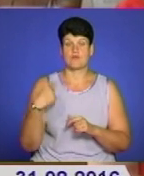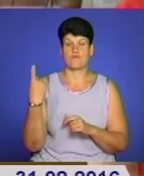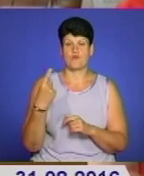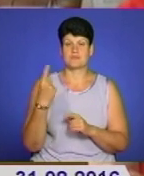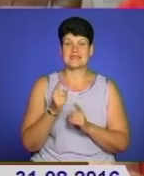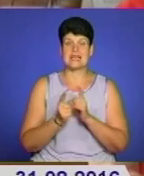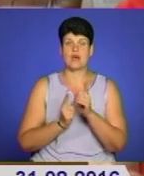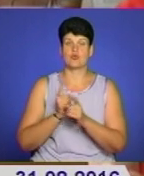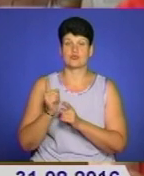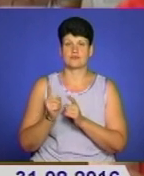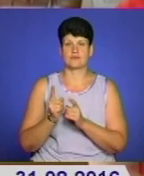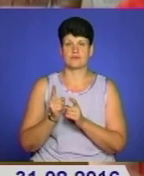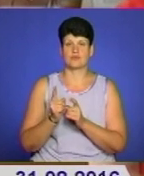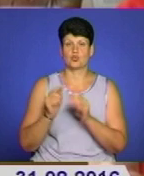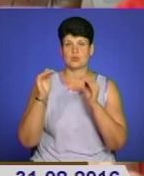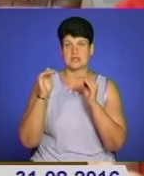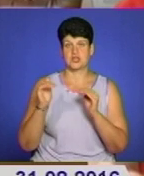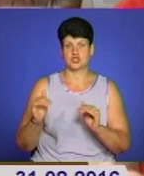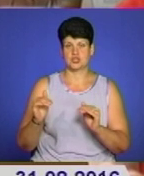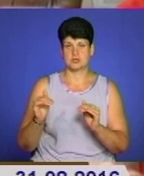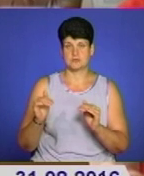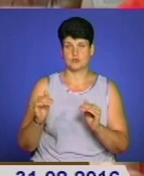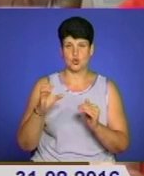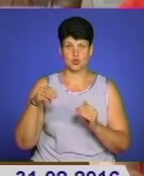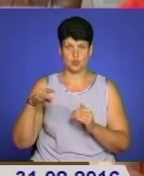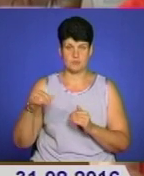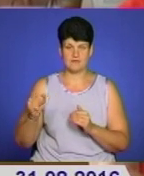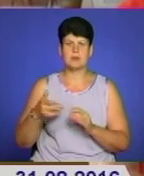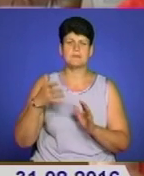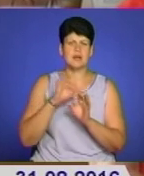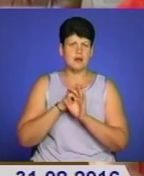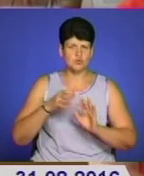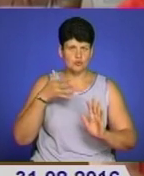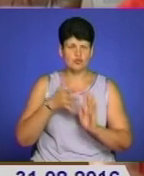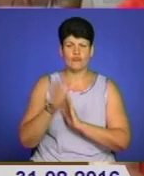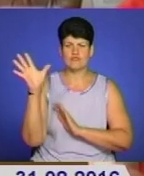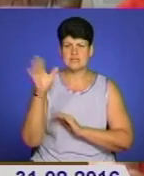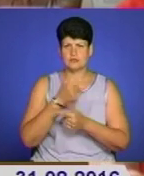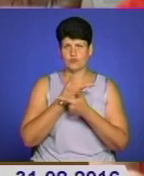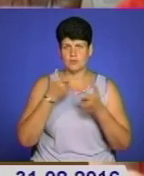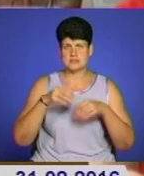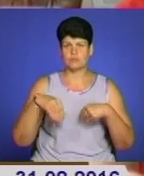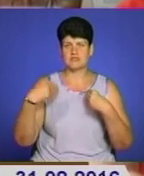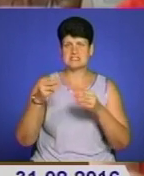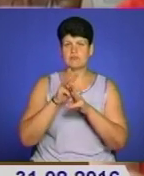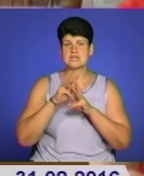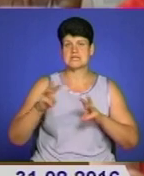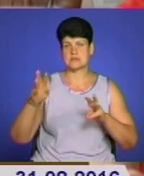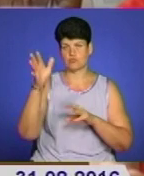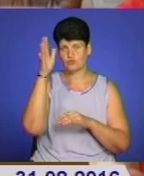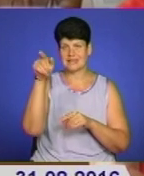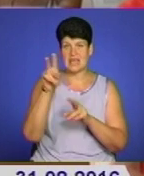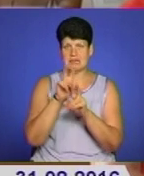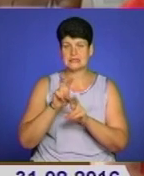реорганізували у нижчий ступінь. Ви прекрасно розумієте, що вся інформація подається у Міністерство освіти, де її